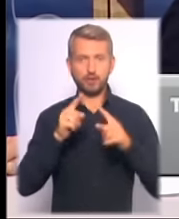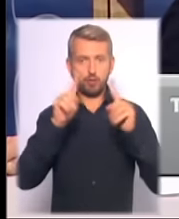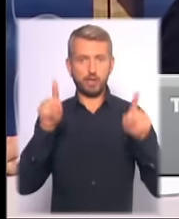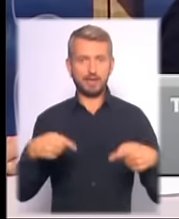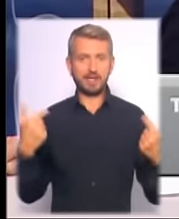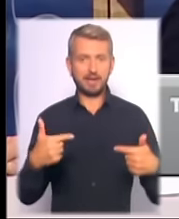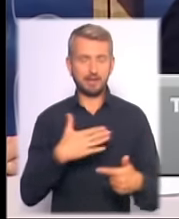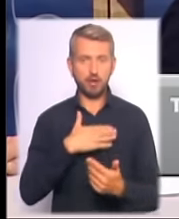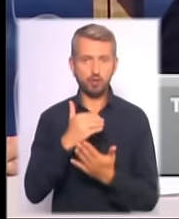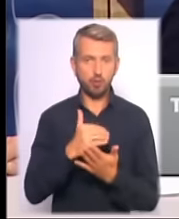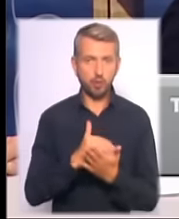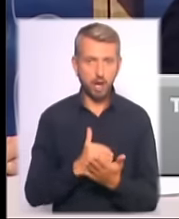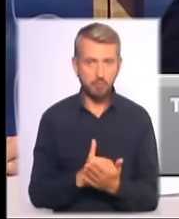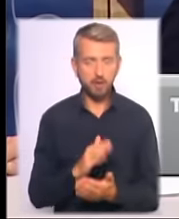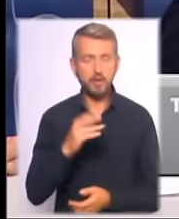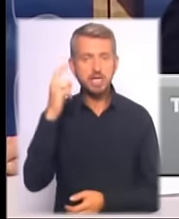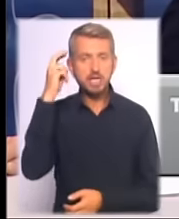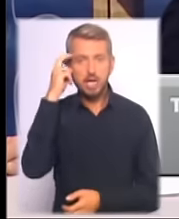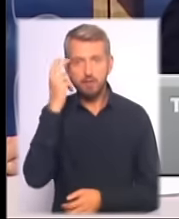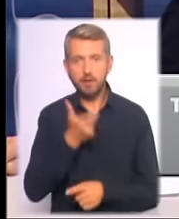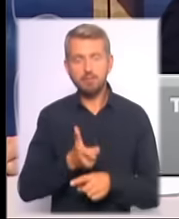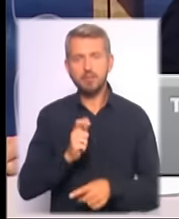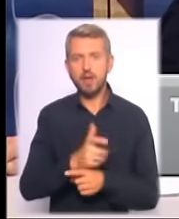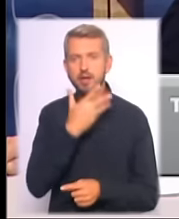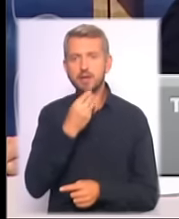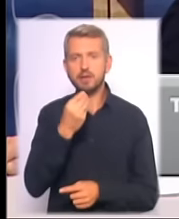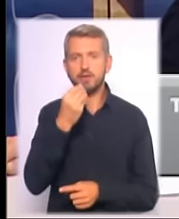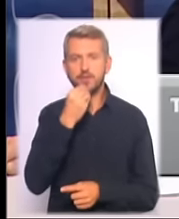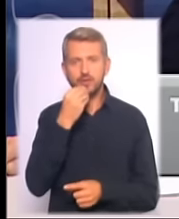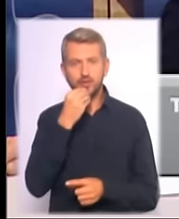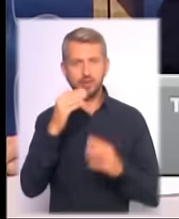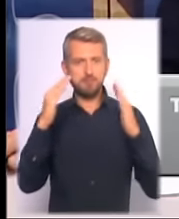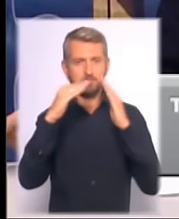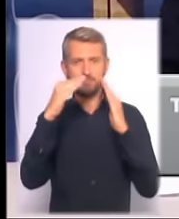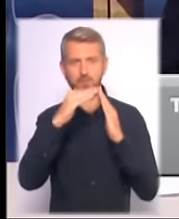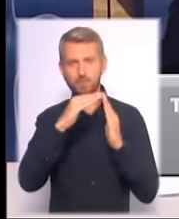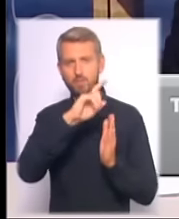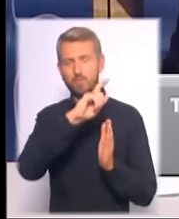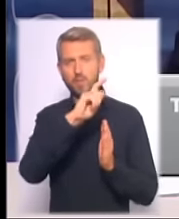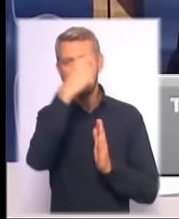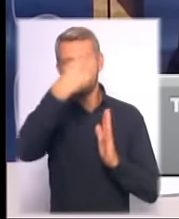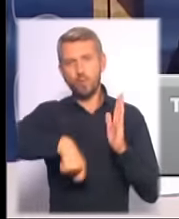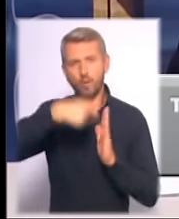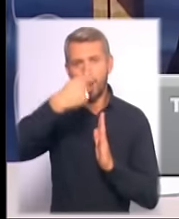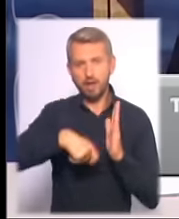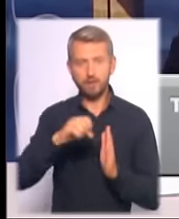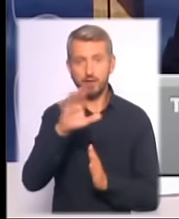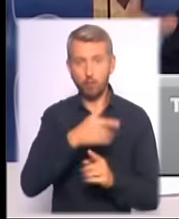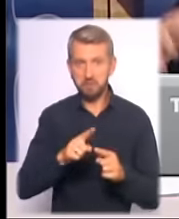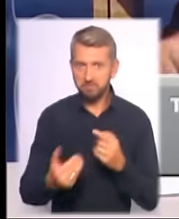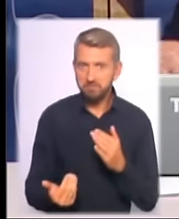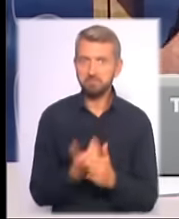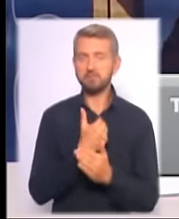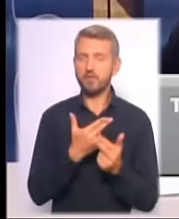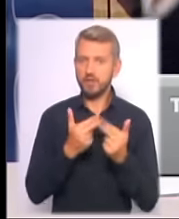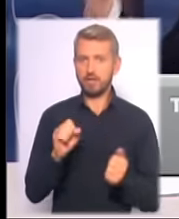гість нашої програми, в Києві найкрасивіші мурали в Європі. Це нова туристична складова визнана в Європі. Отже,